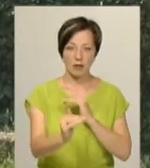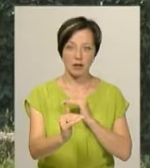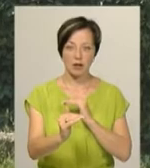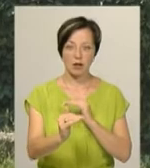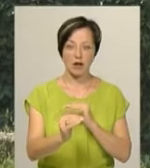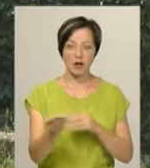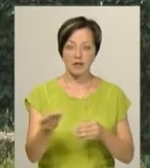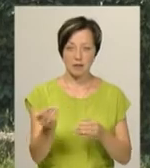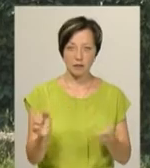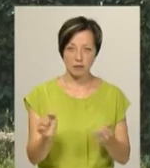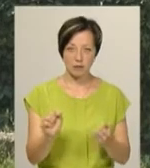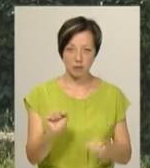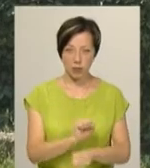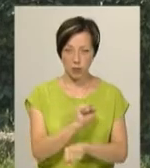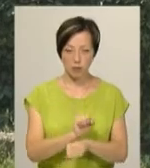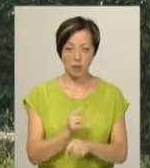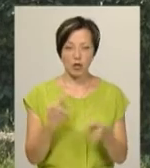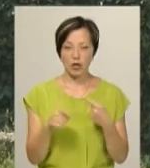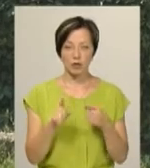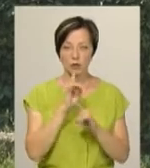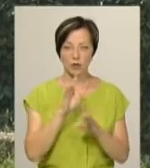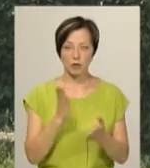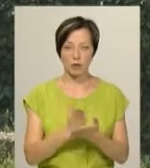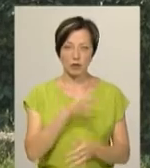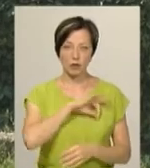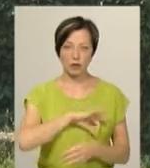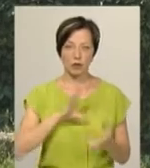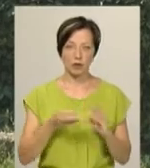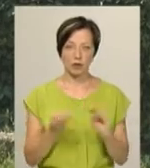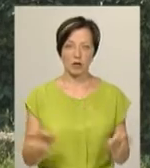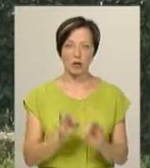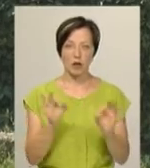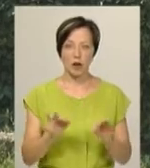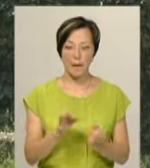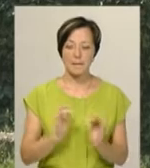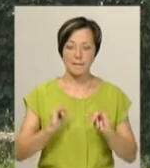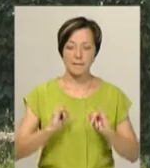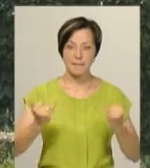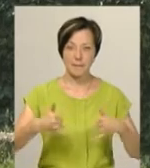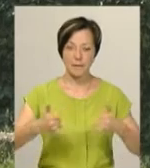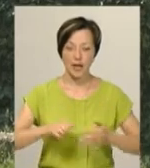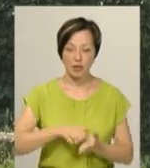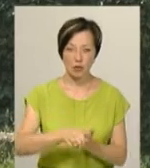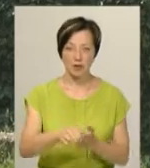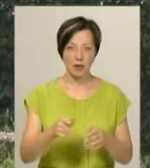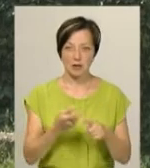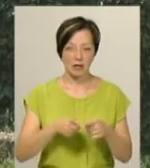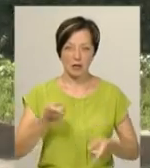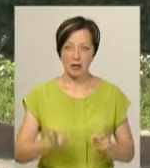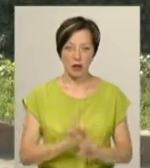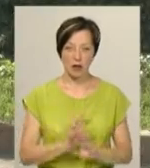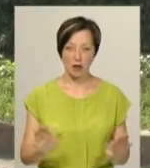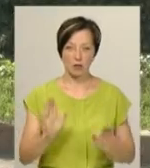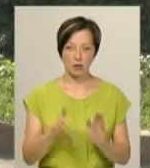відсівом, інакше воно не буде мати ефекту ніякого. Бетонувати далі це нереально.